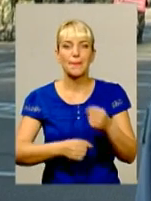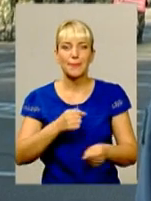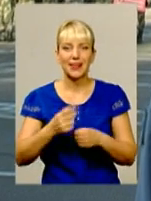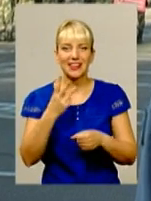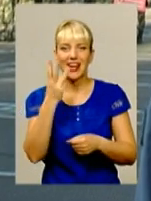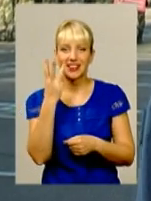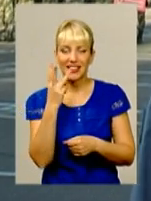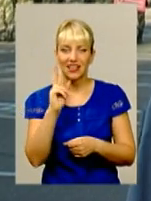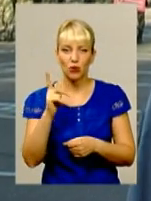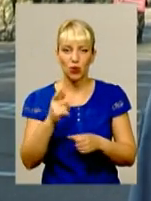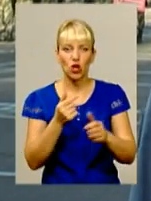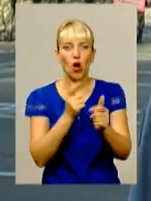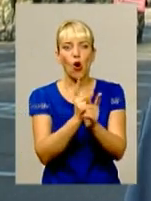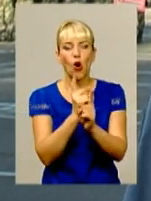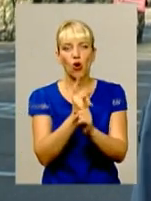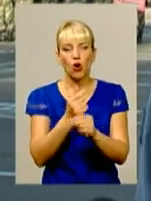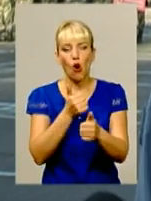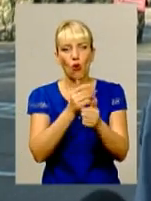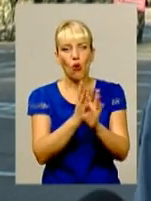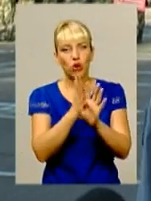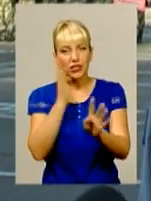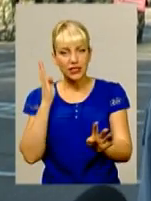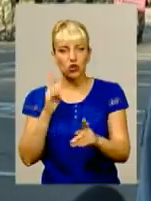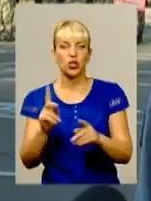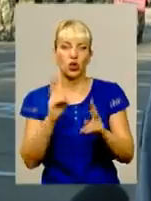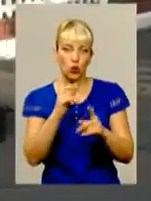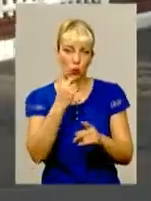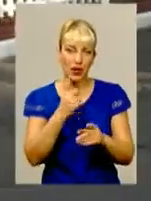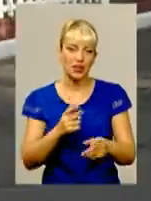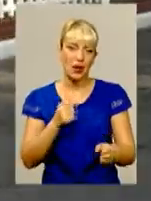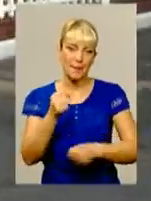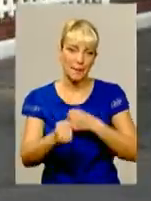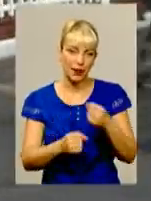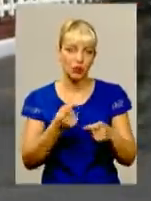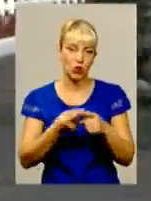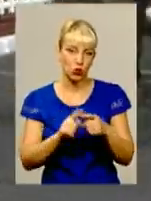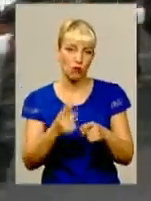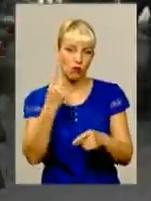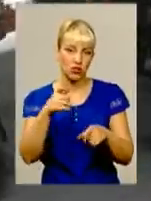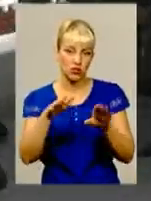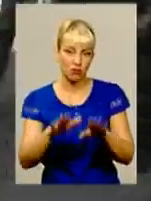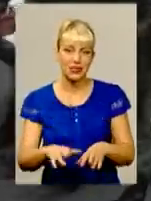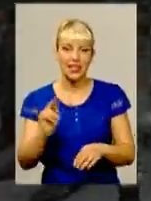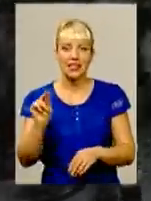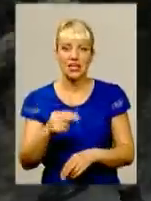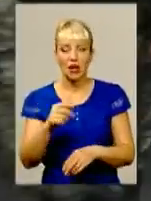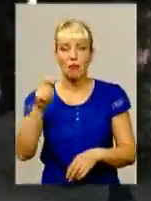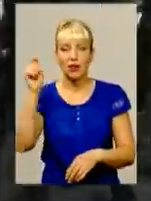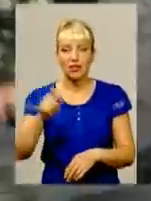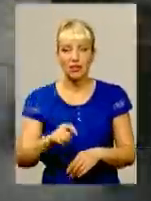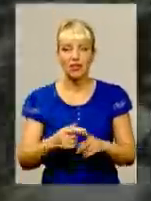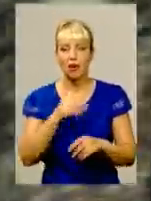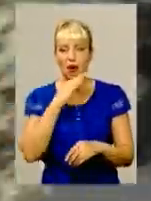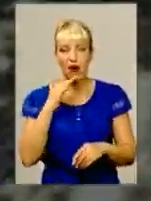показують свій результат абсолютний. Хто перший прибігає, той займає перше місце. На чемпіонат приїхало чимало прикордонників, які